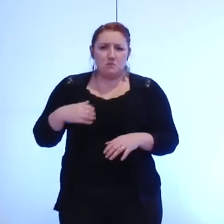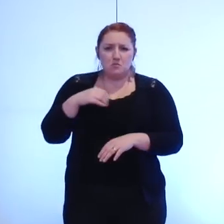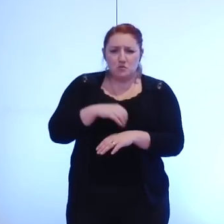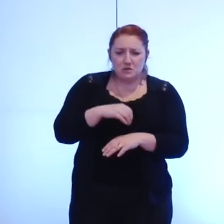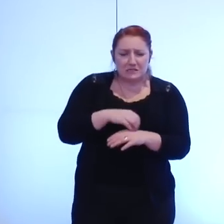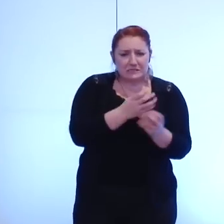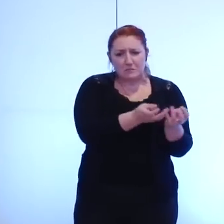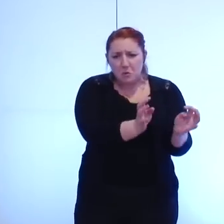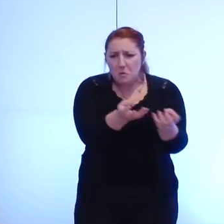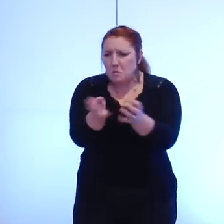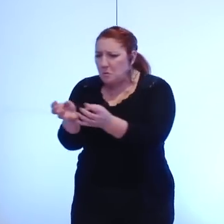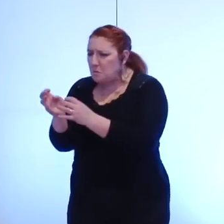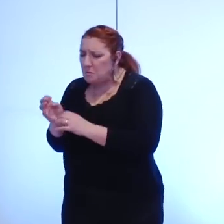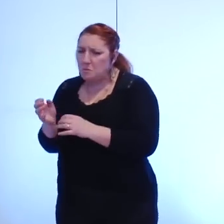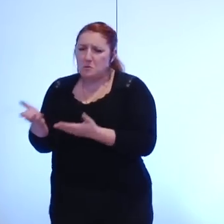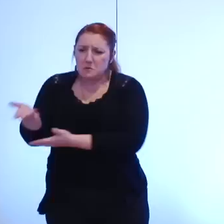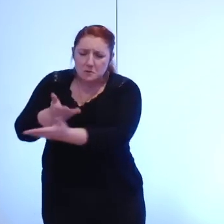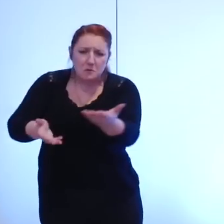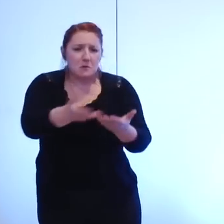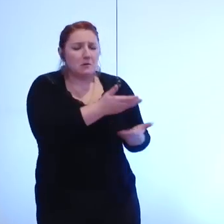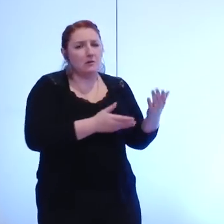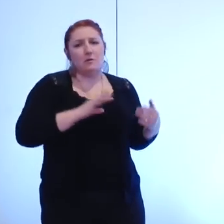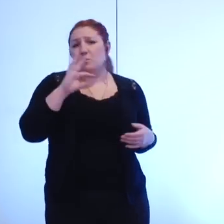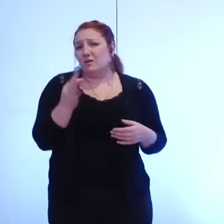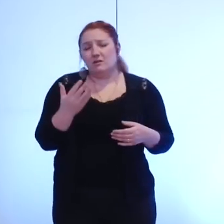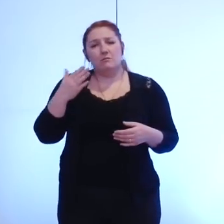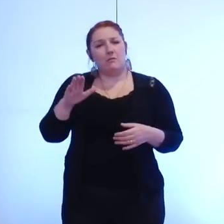en tout cas comme je dirais